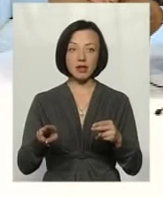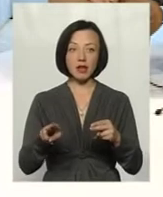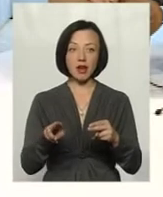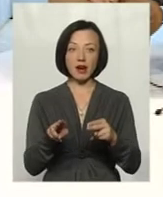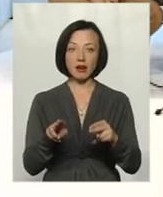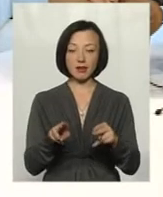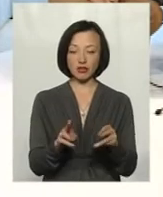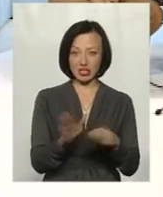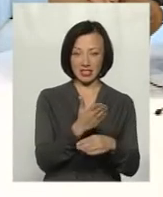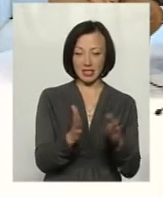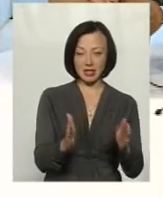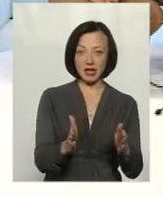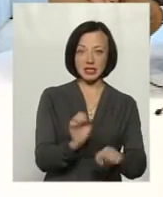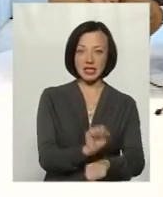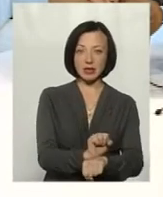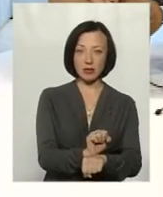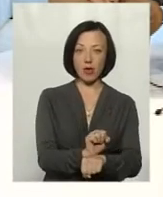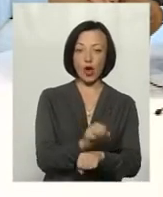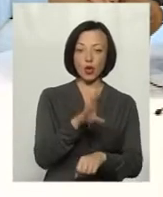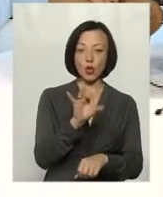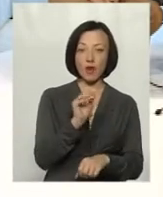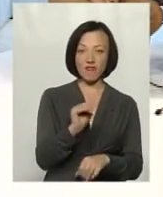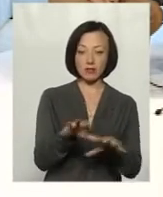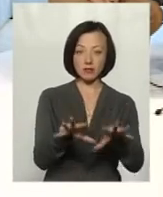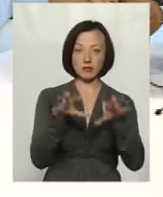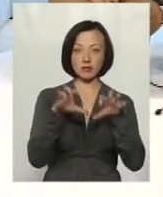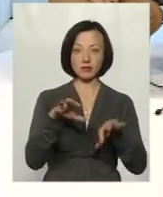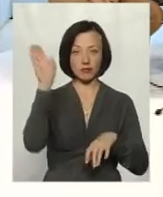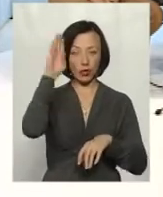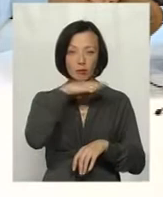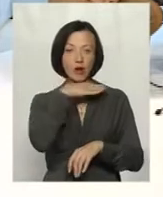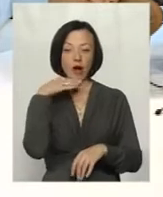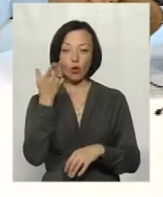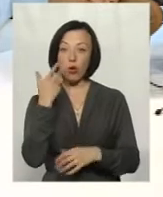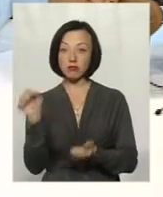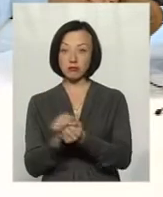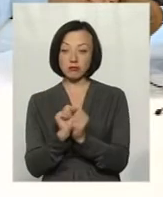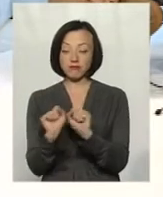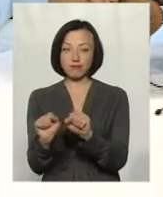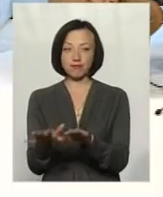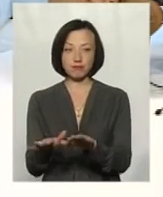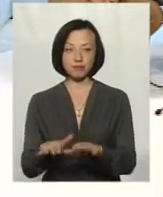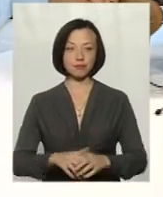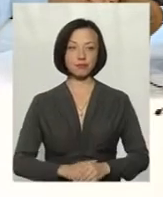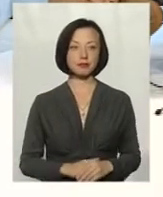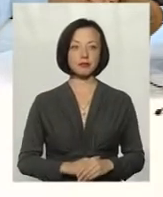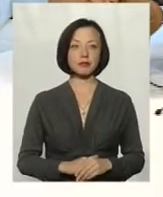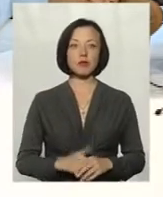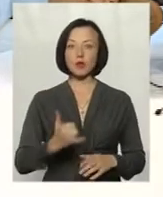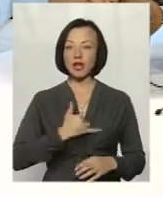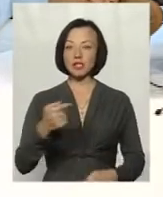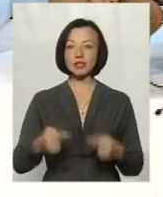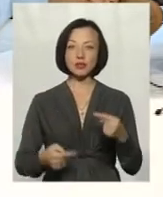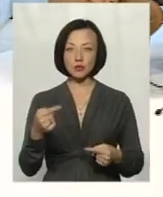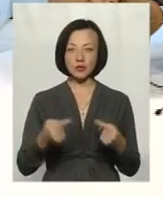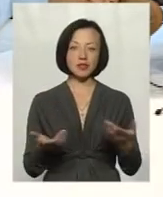затримував, або торфяні болота вбирали, багато вологи води, а під час посухи віддавали. По суті,